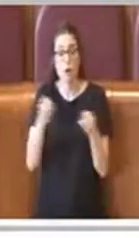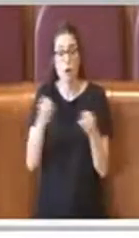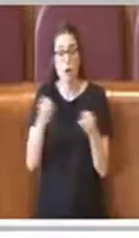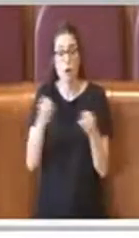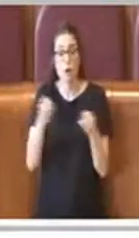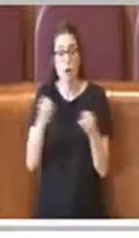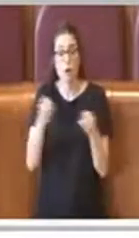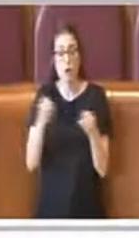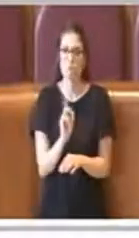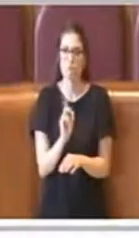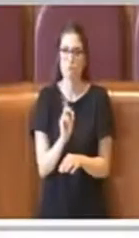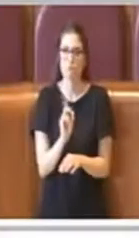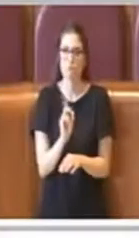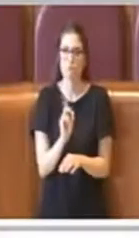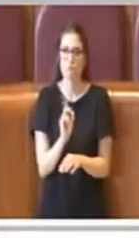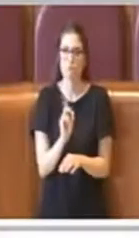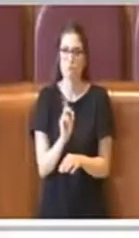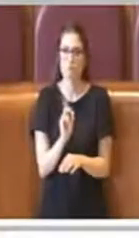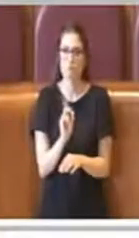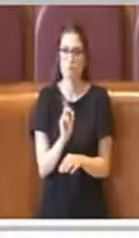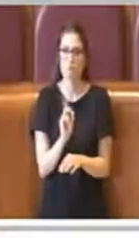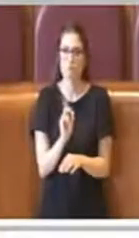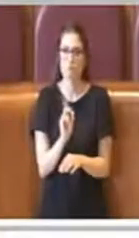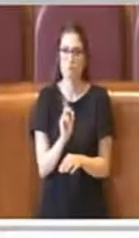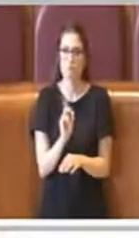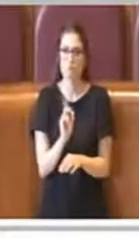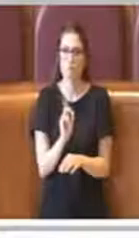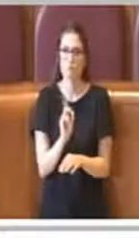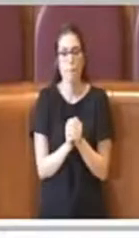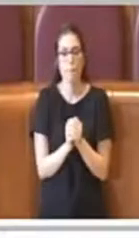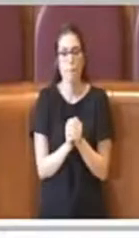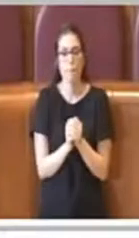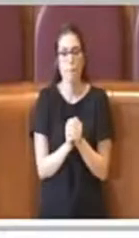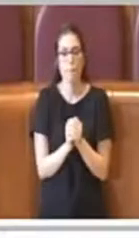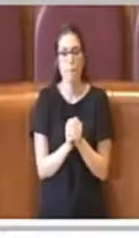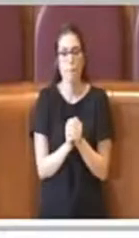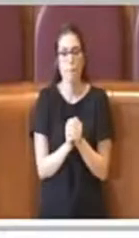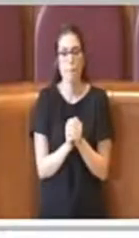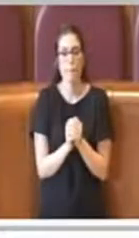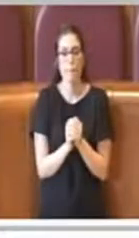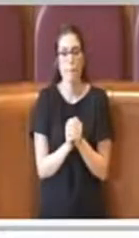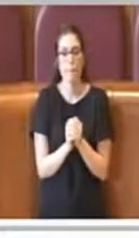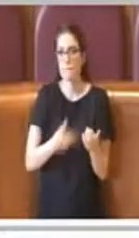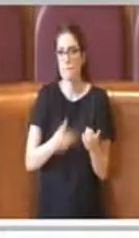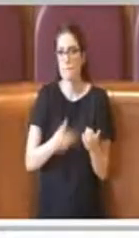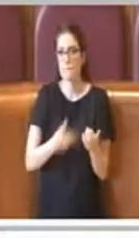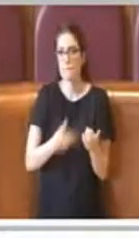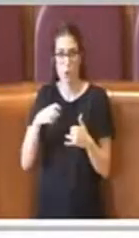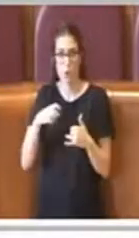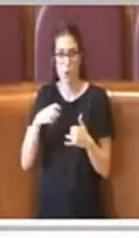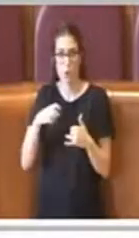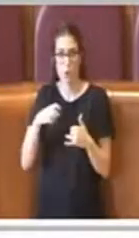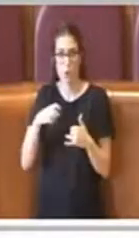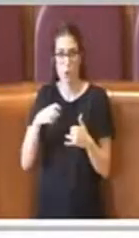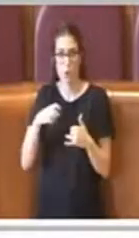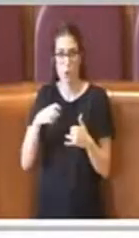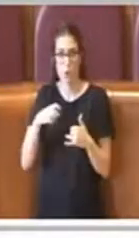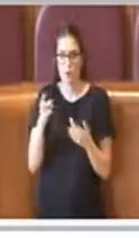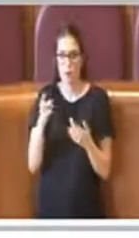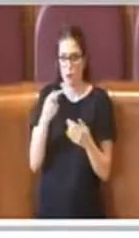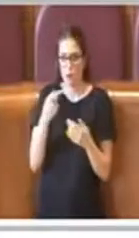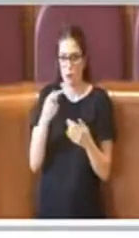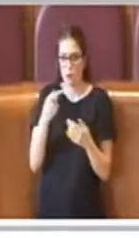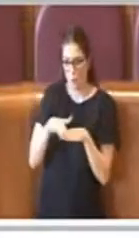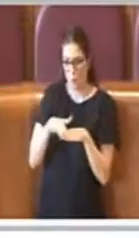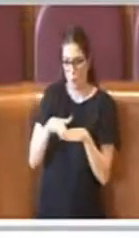impatti nell'aspetto transitorio, quindi per quanto riguarda il consigliere Figlio Meni non mi pare ci siano